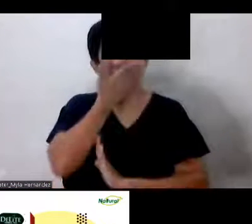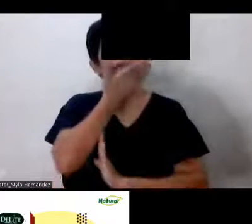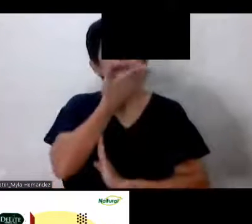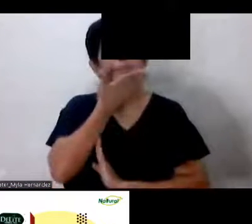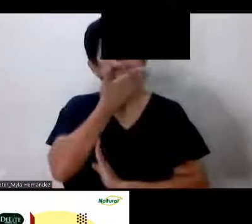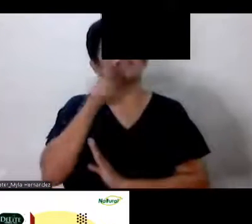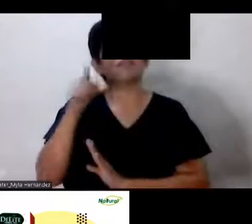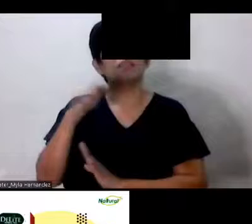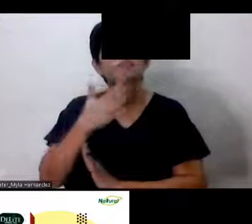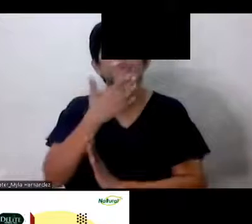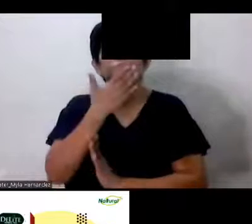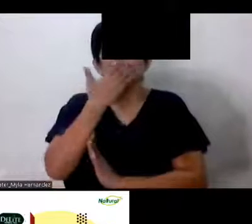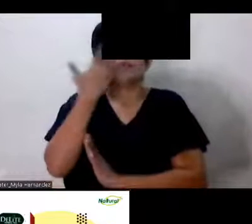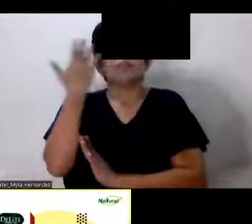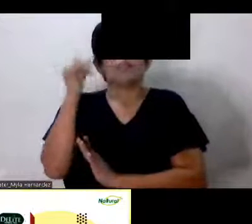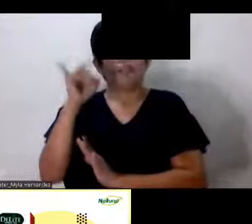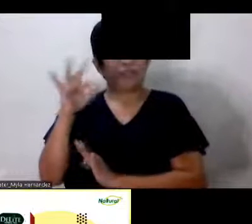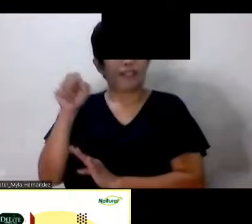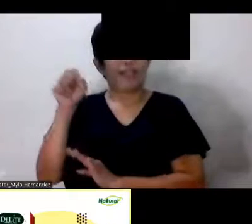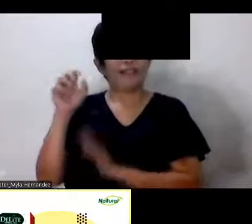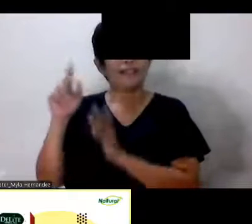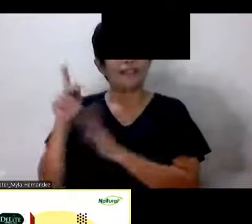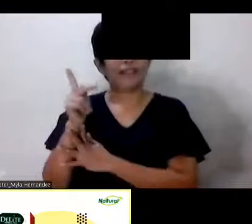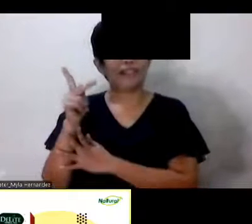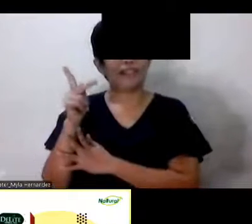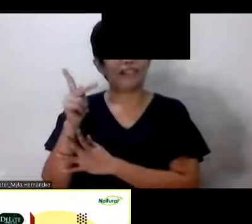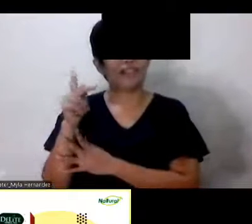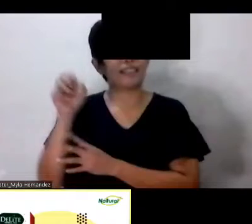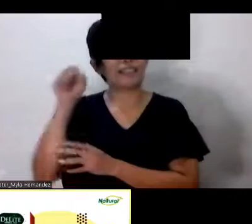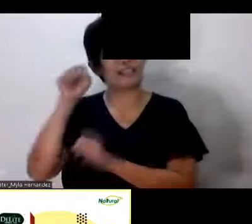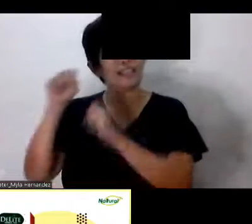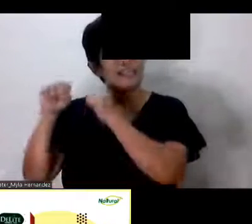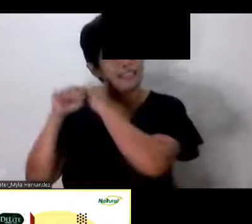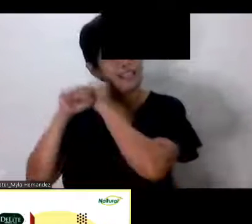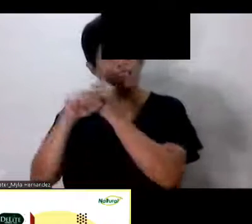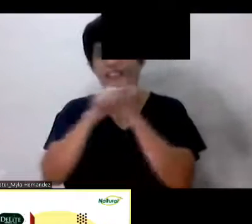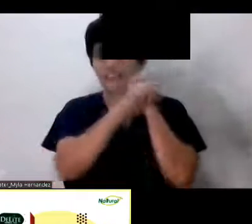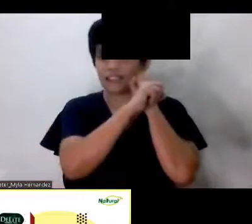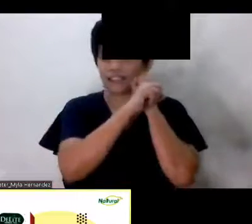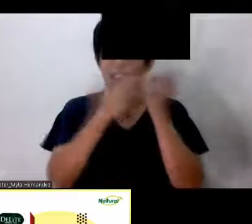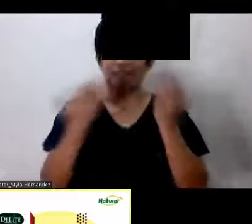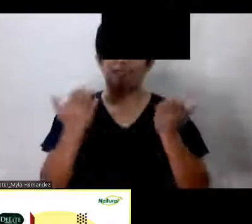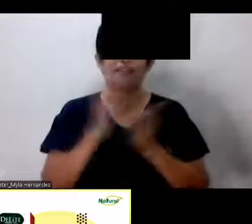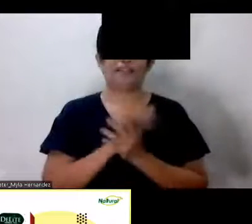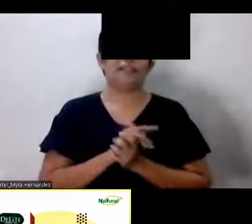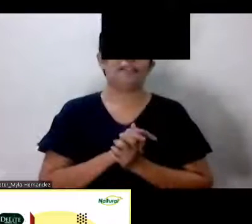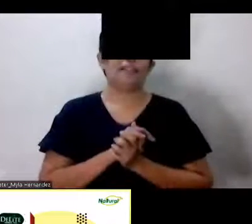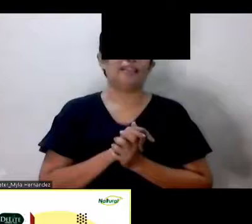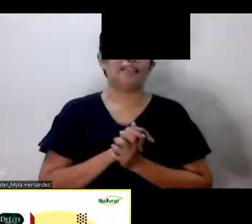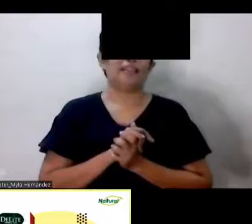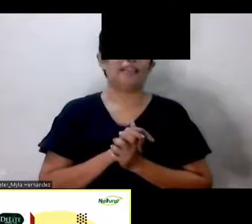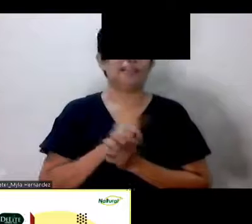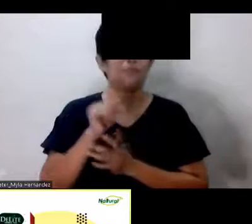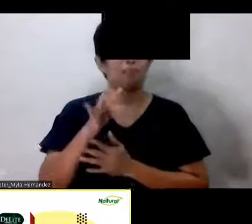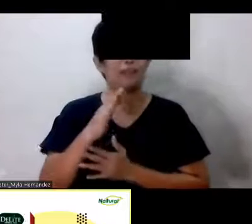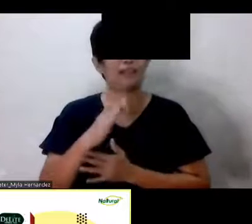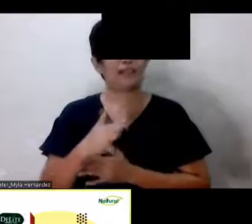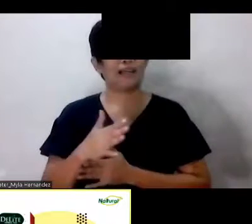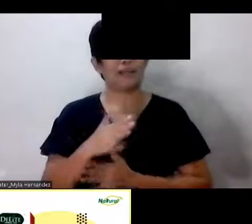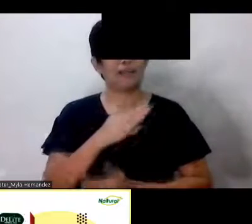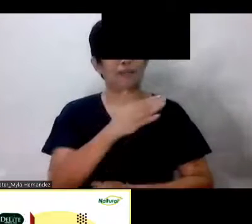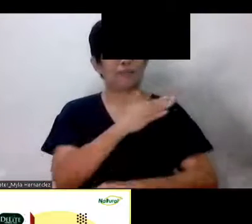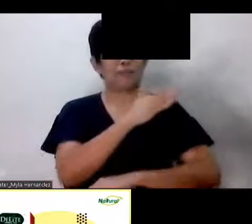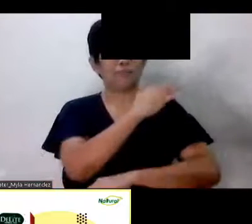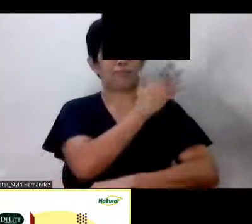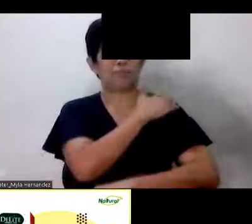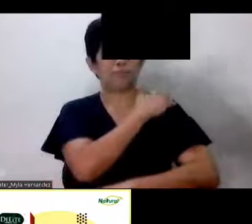amoy nila Pag hinahalikan mo sila At naamoy nyo sila Okay Yung mga Ano nila sa Balikat natin